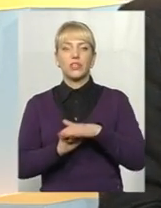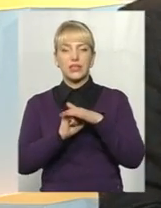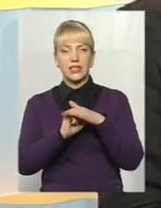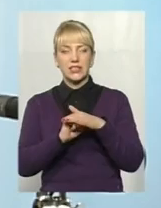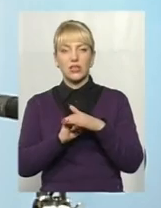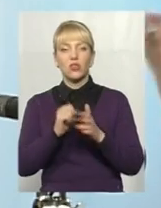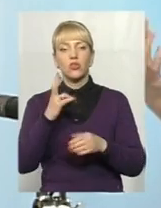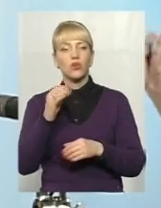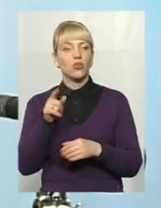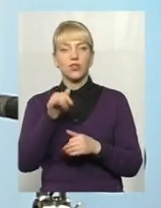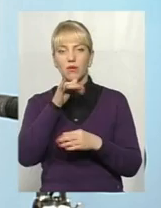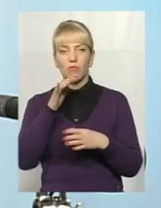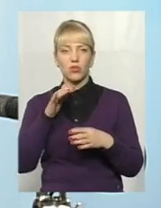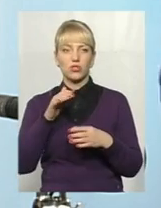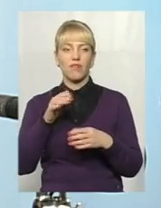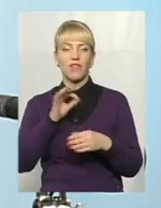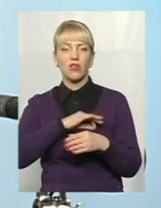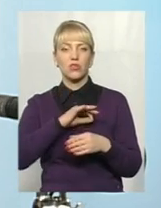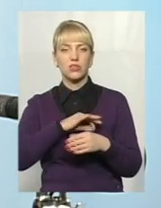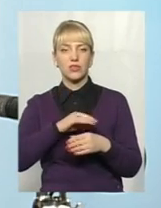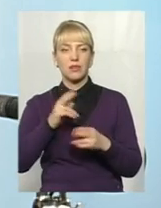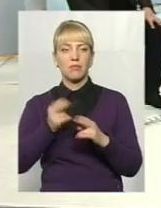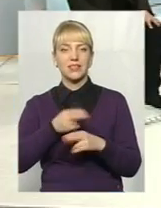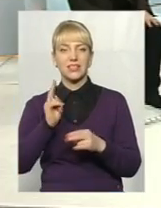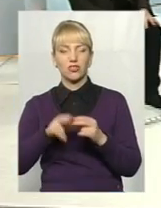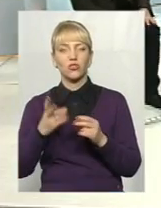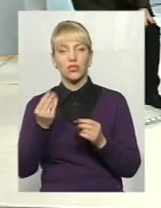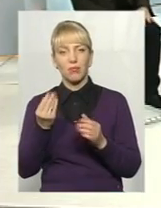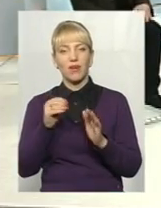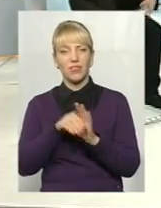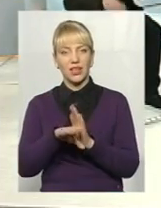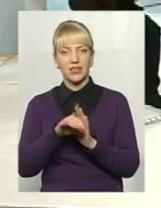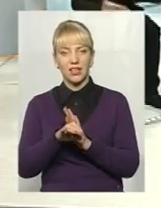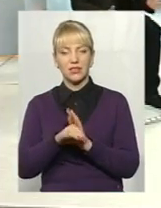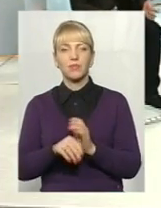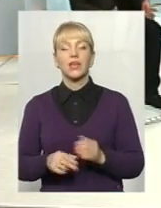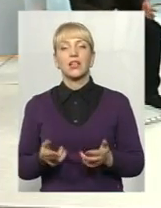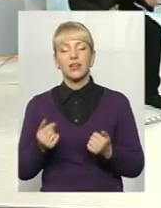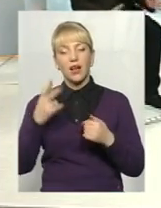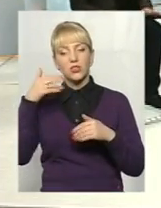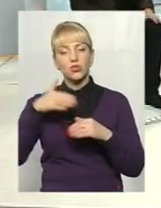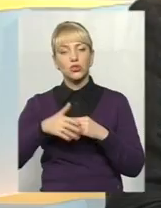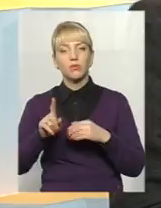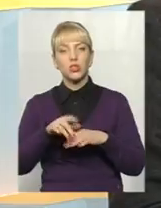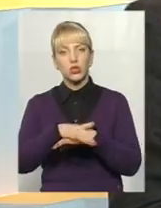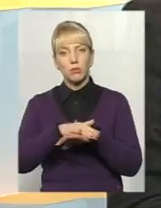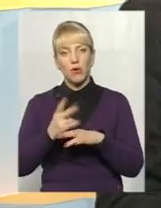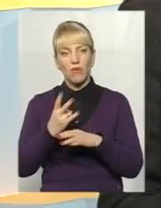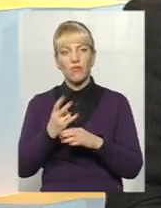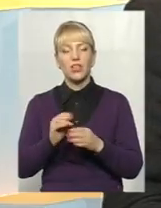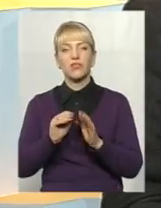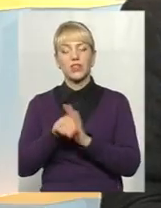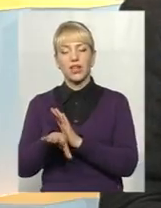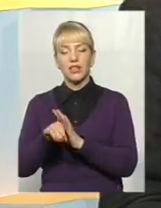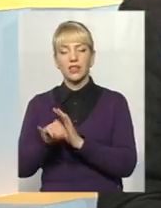можна використовувати безкінечно, треба ще й вкладати. Ні, ну зрозуміло, громада повинна вкладати в розвиток інфраструктури. І